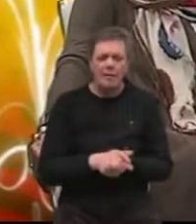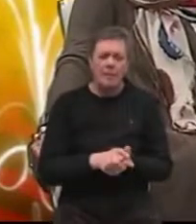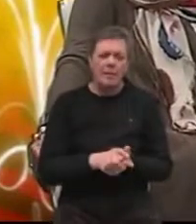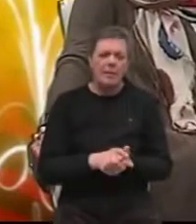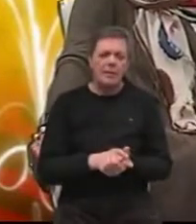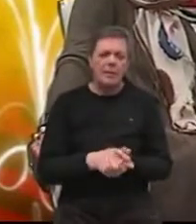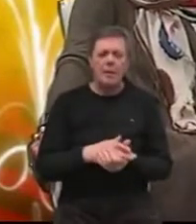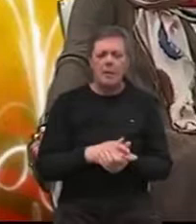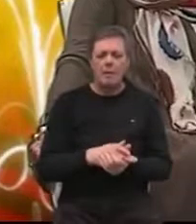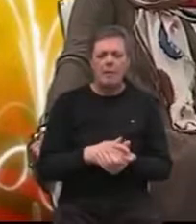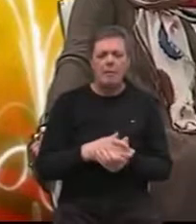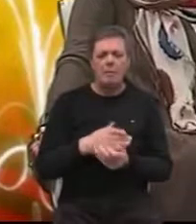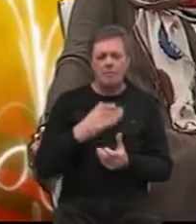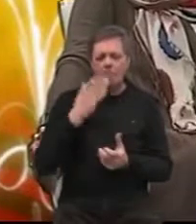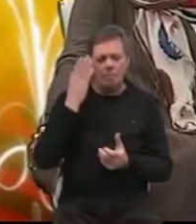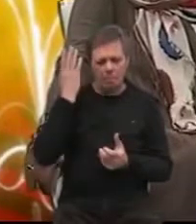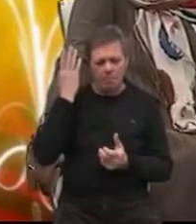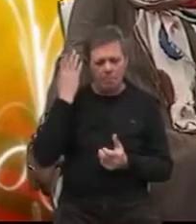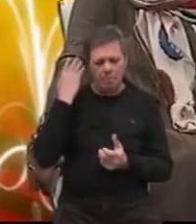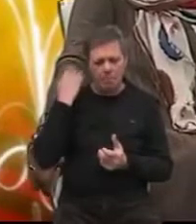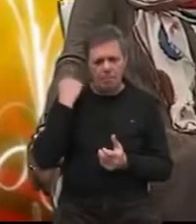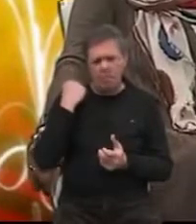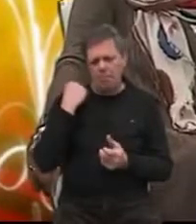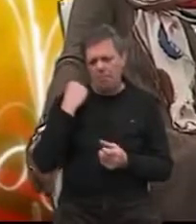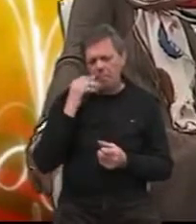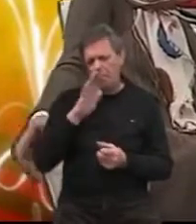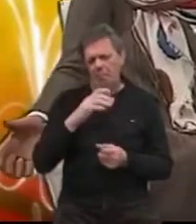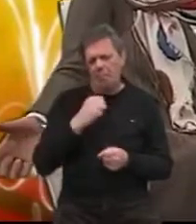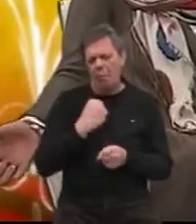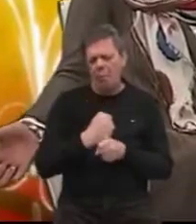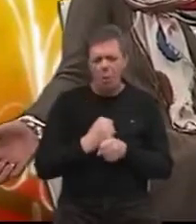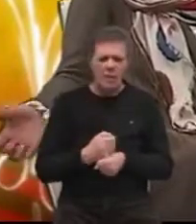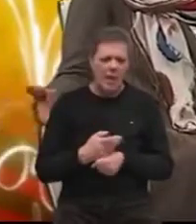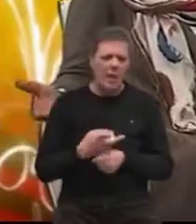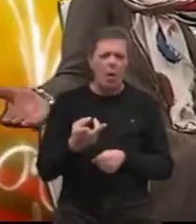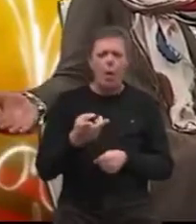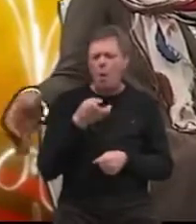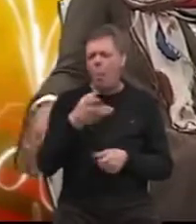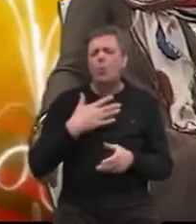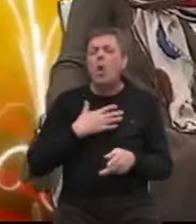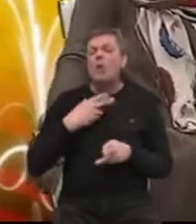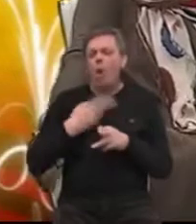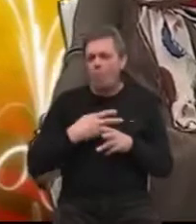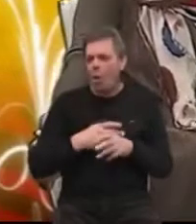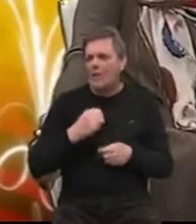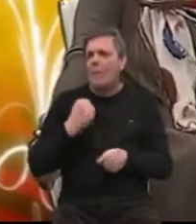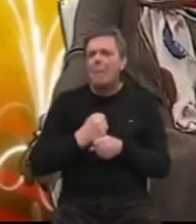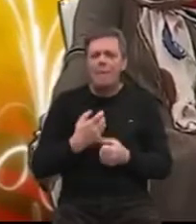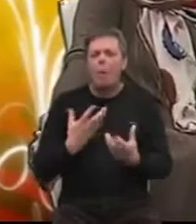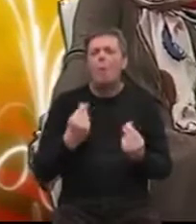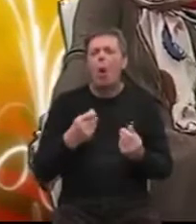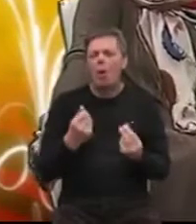prijašnjih radova. Njegovoga bio je pod ovrhama i u toj bolesti je napravio sigurno financijski poteškoća